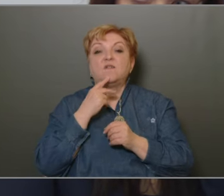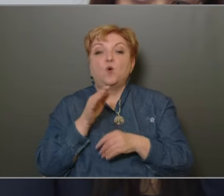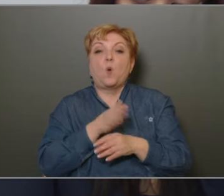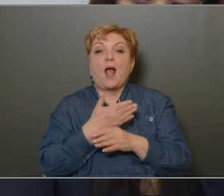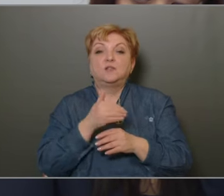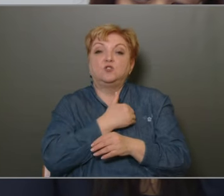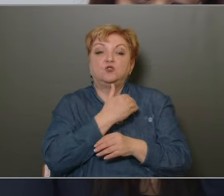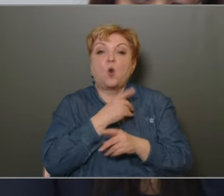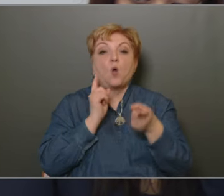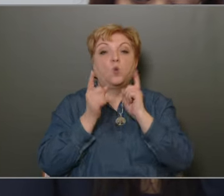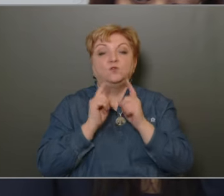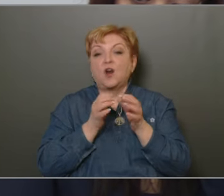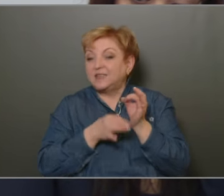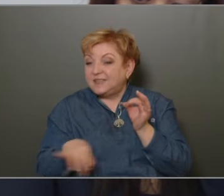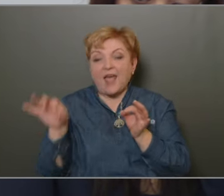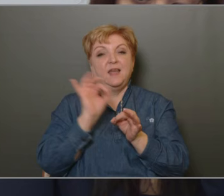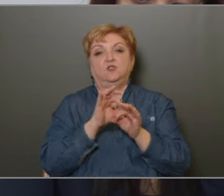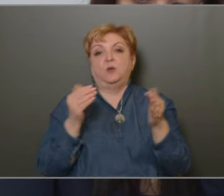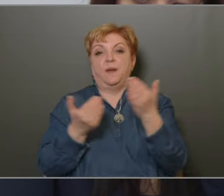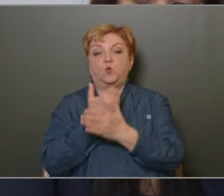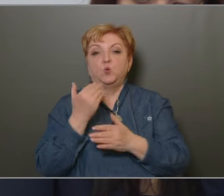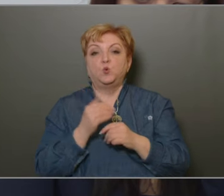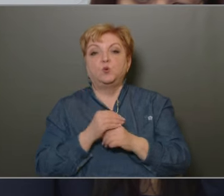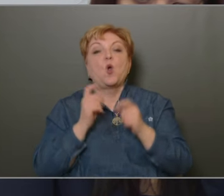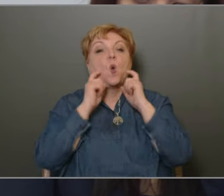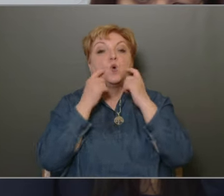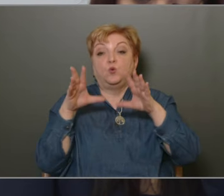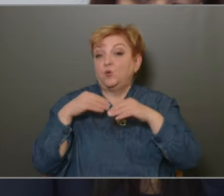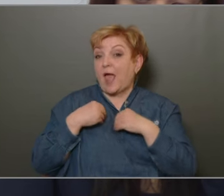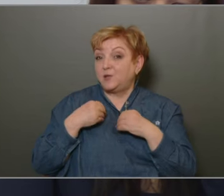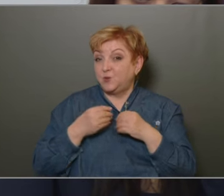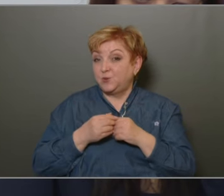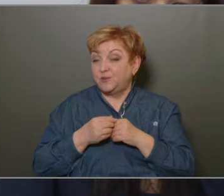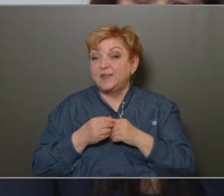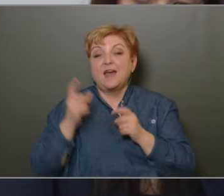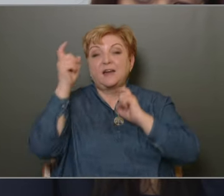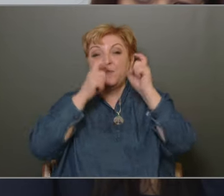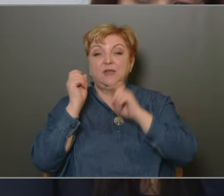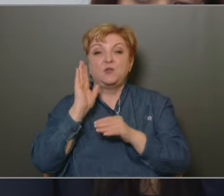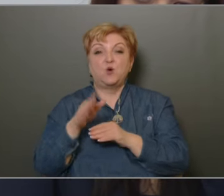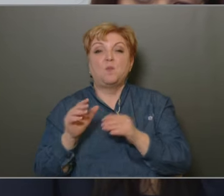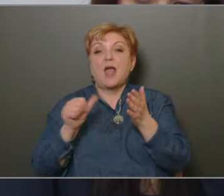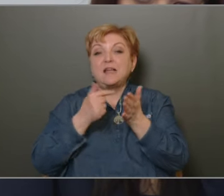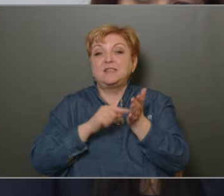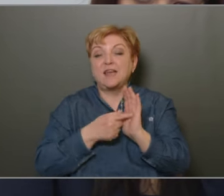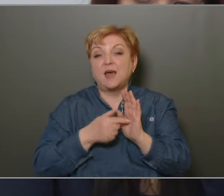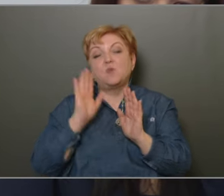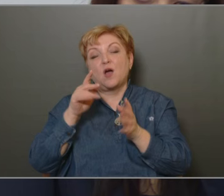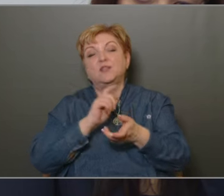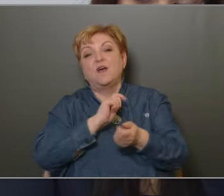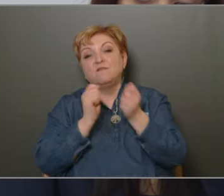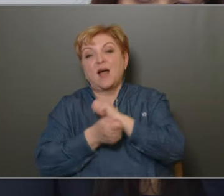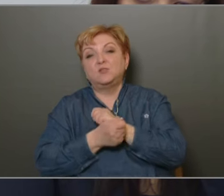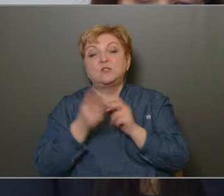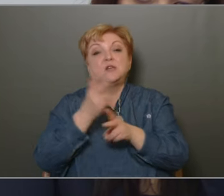vizafogó általános iskola udvara pedig teljes körülön megújult. Örüljünk együtt neki, és reménykedjünk abban, hogy egyszer változik majd az